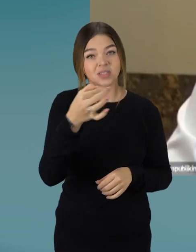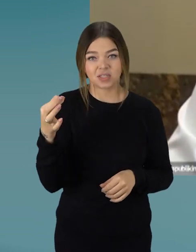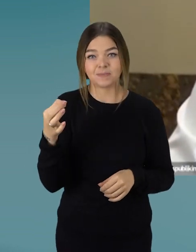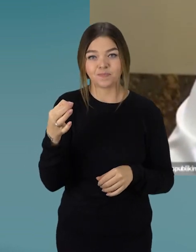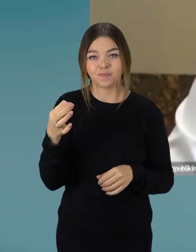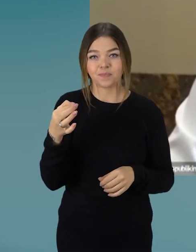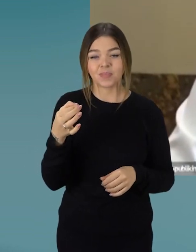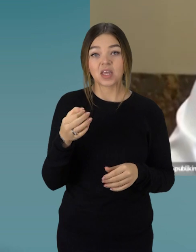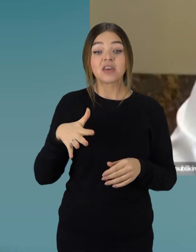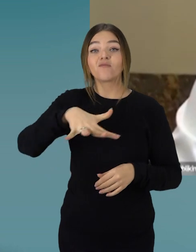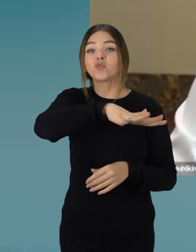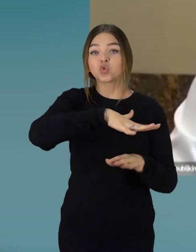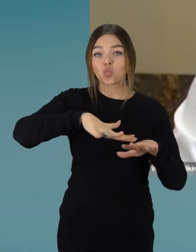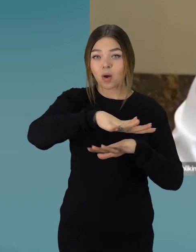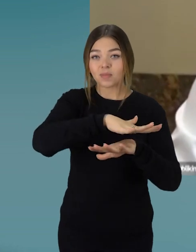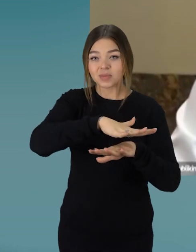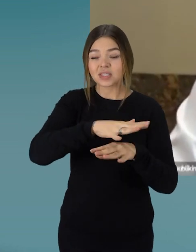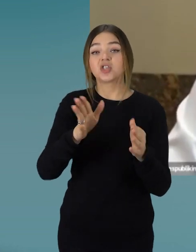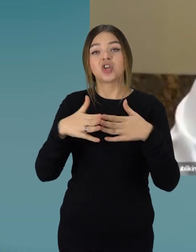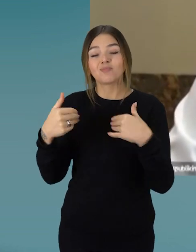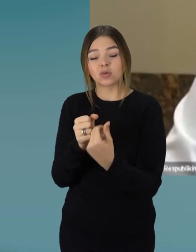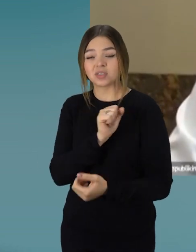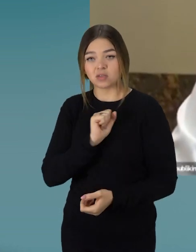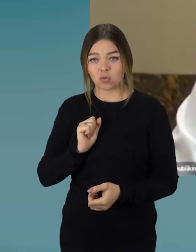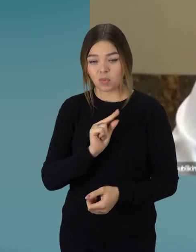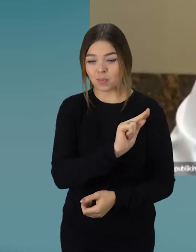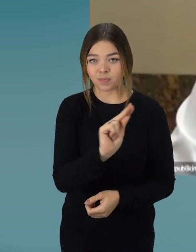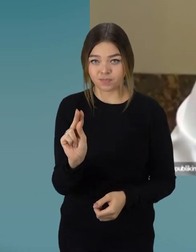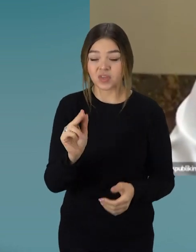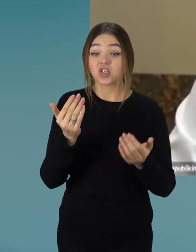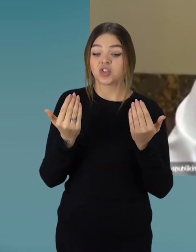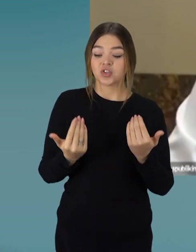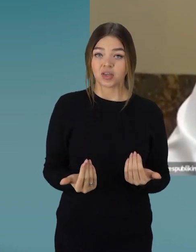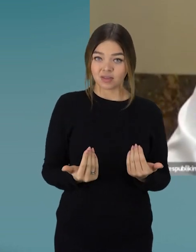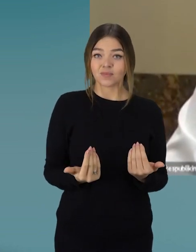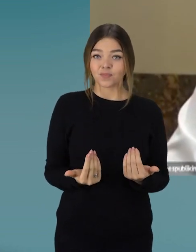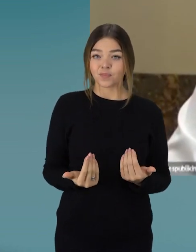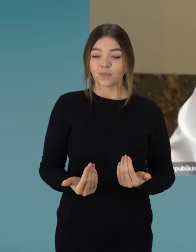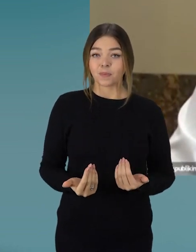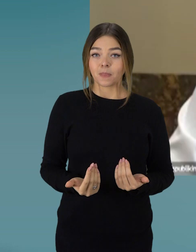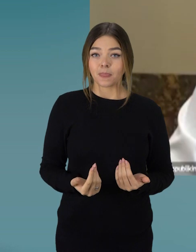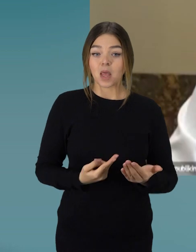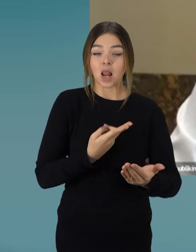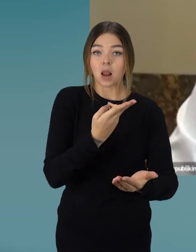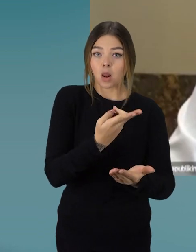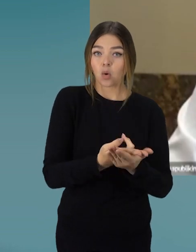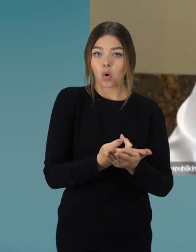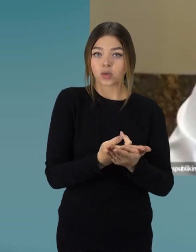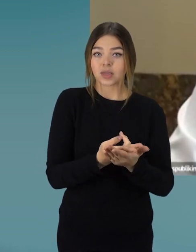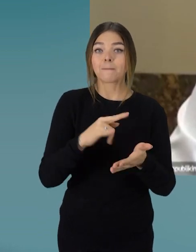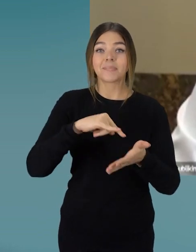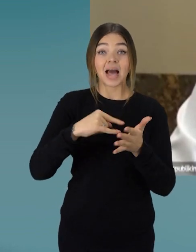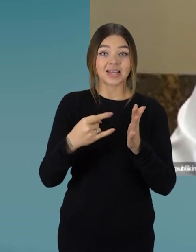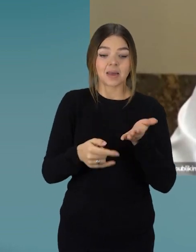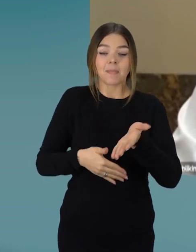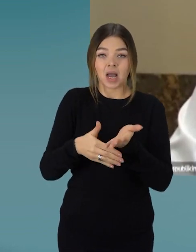labai kreiptis ir tiek ir visuomenė, tiek ir šeimos gydytojus. Šiandien lygoninė teikia